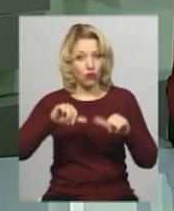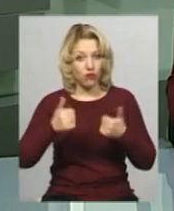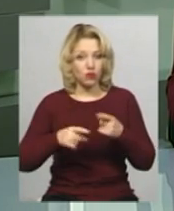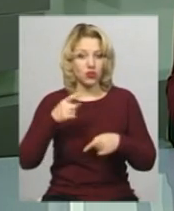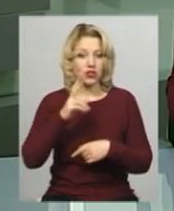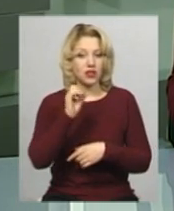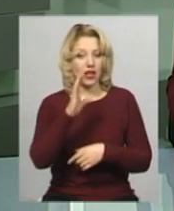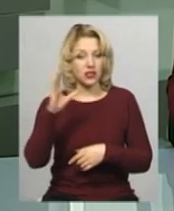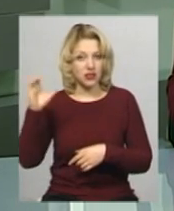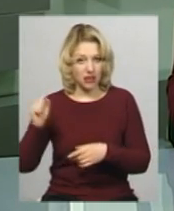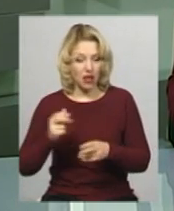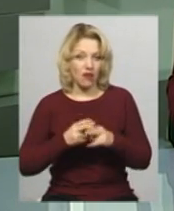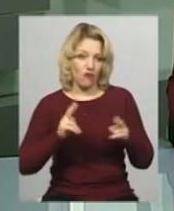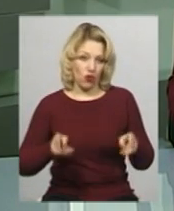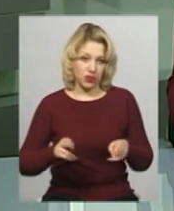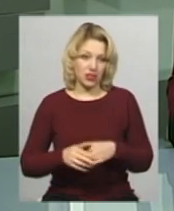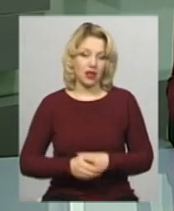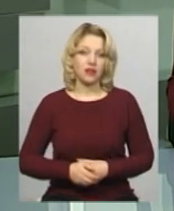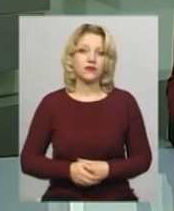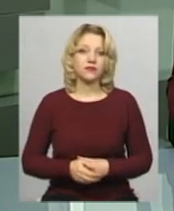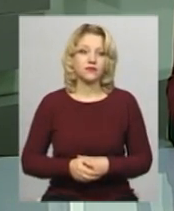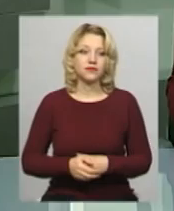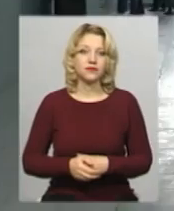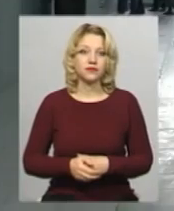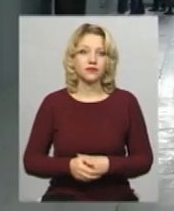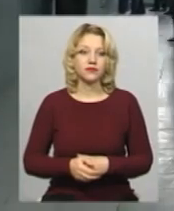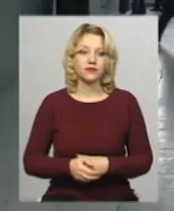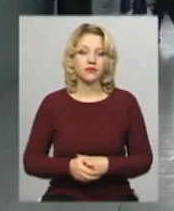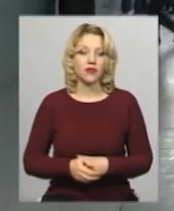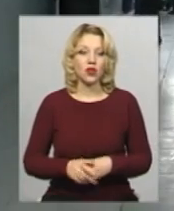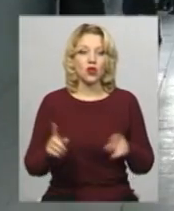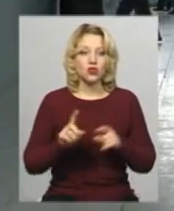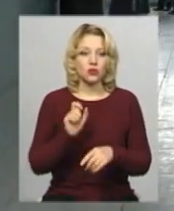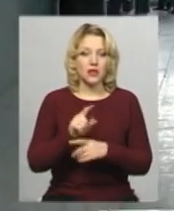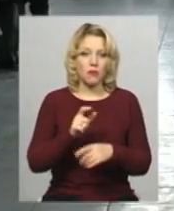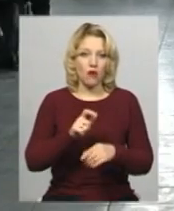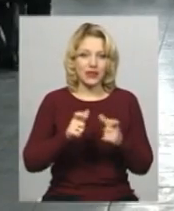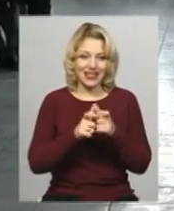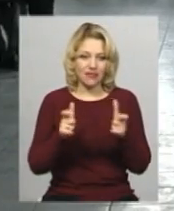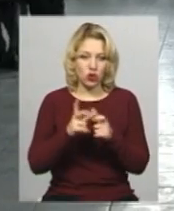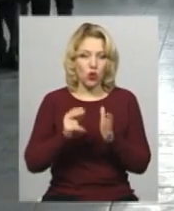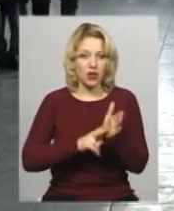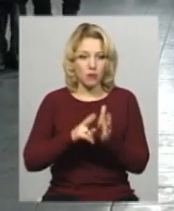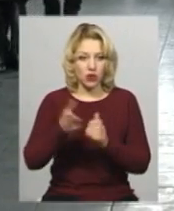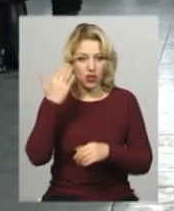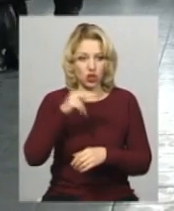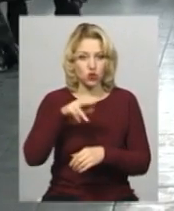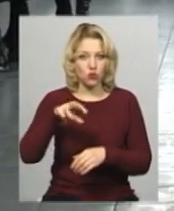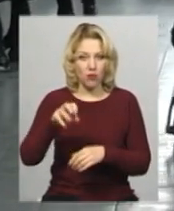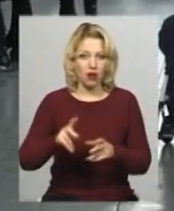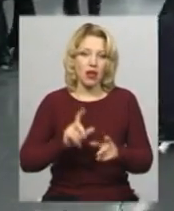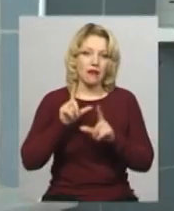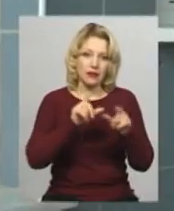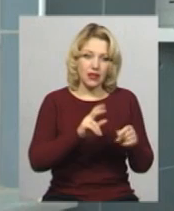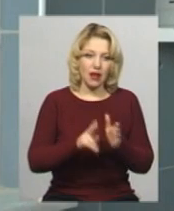каси вокзалів. Більше розкажуть наші полтавські колеги. Щоб замовити квиток на потяг, раніше Сергій Чумак їхав на